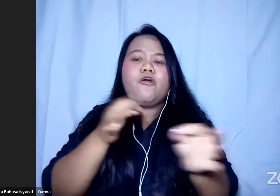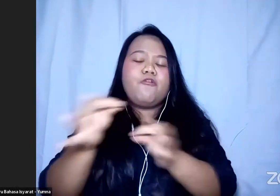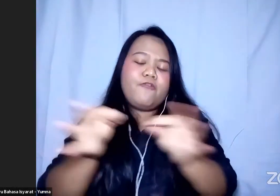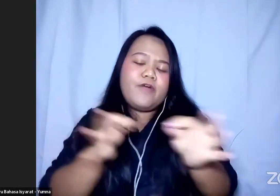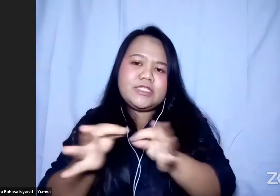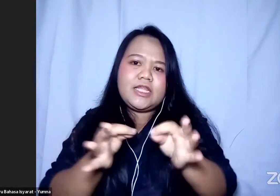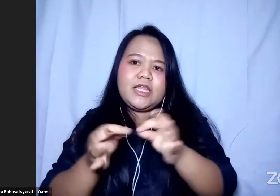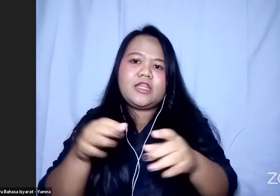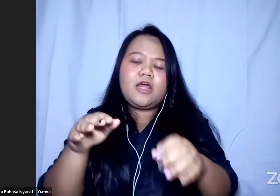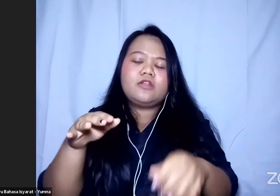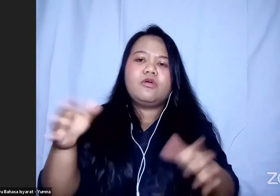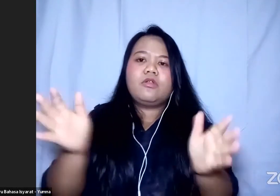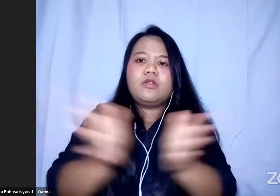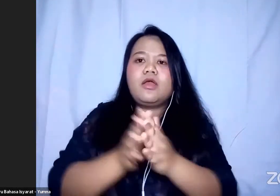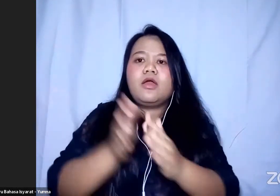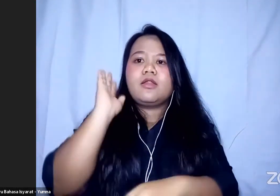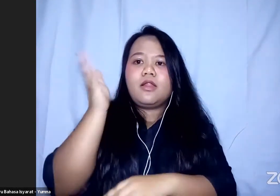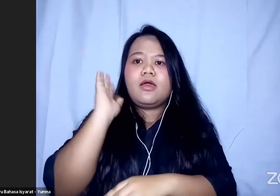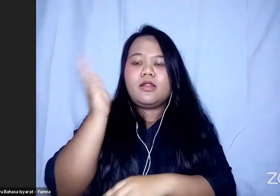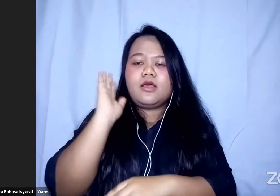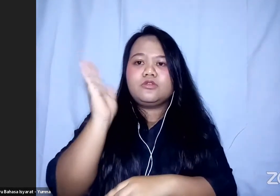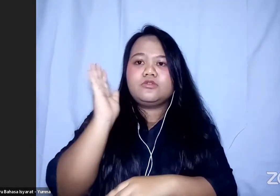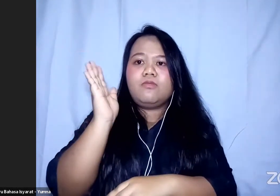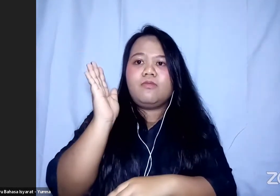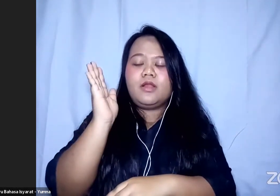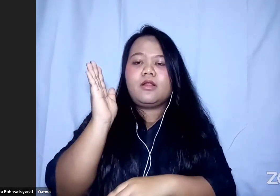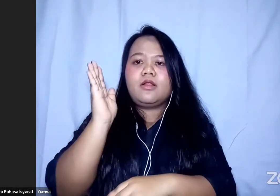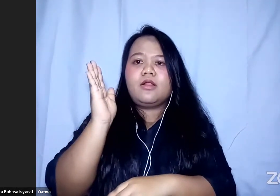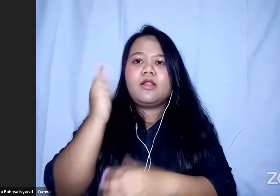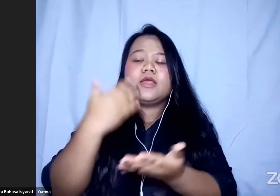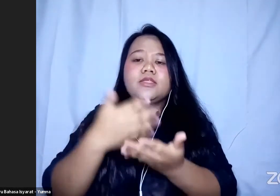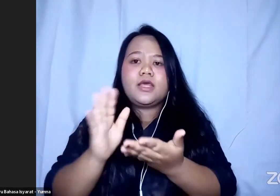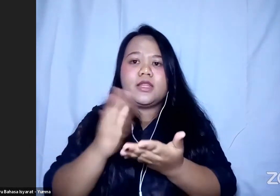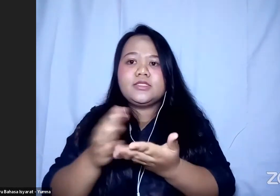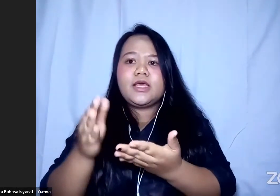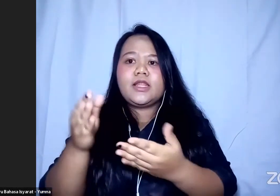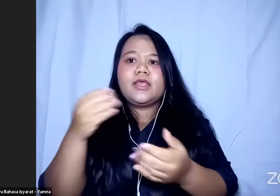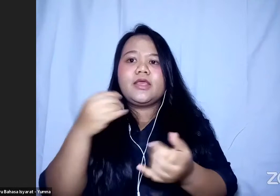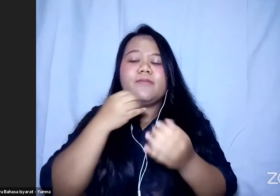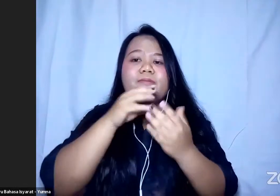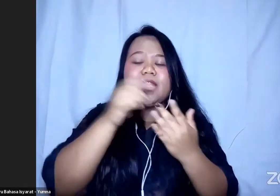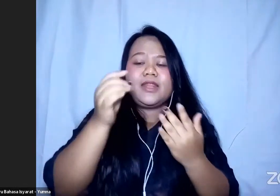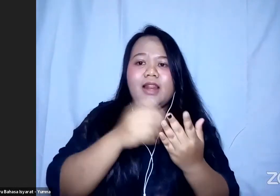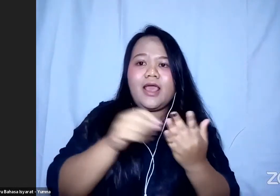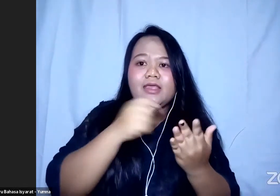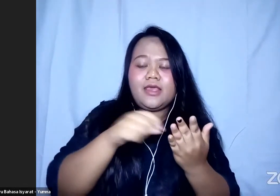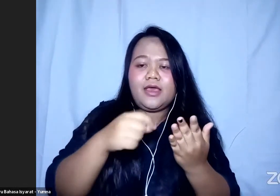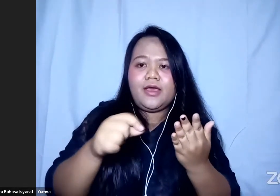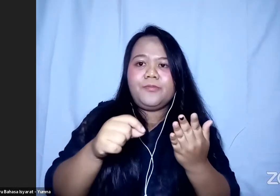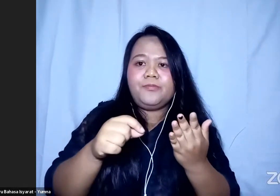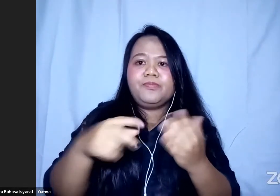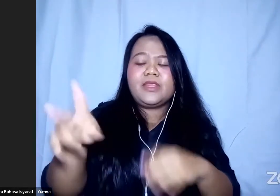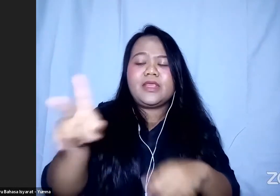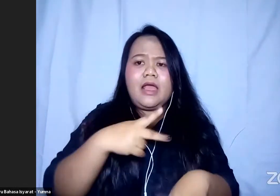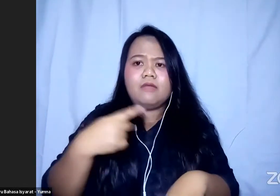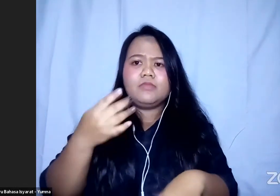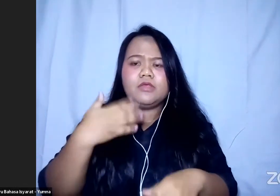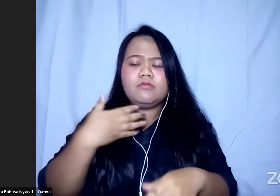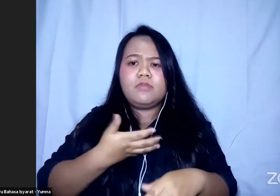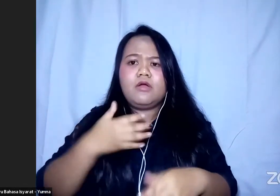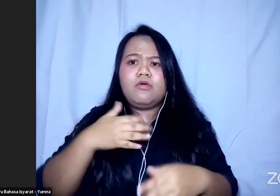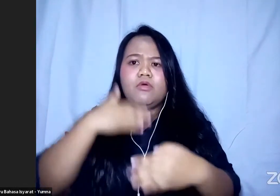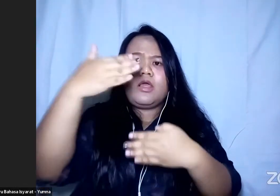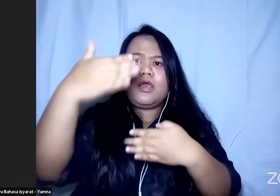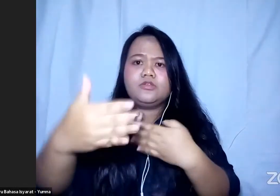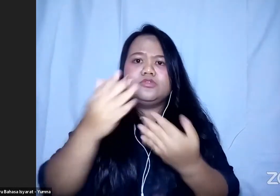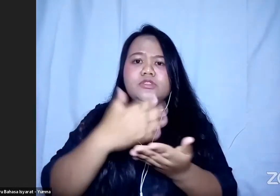Juga Narasumber Atas Sharing Berharganya Kami Tentu saja Akan Melanjutkan Sesi